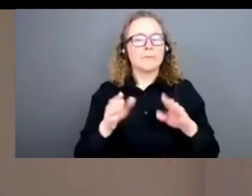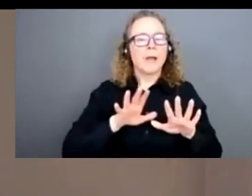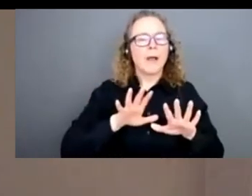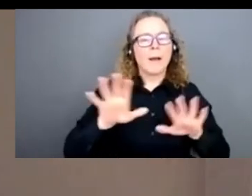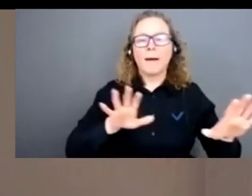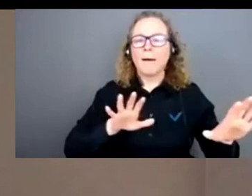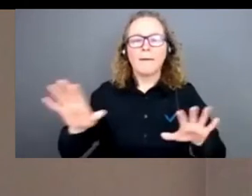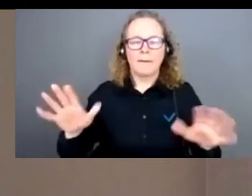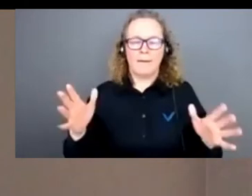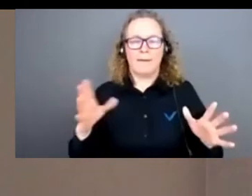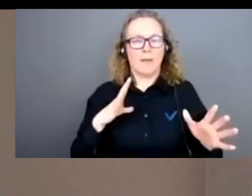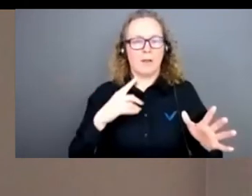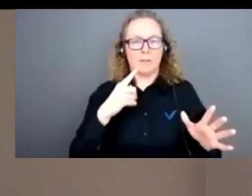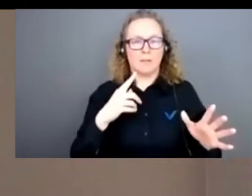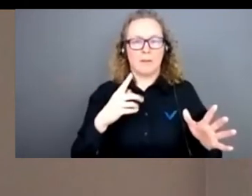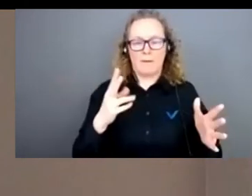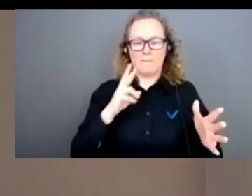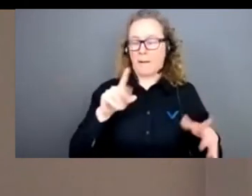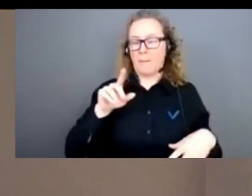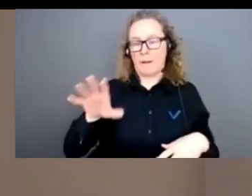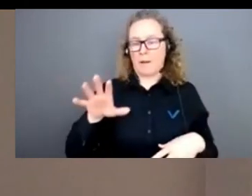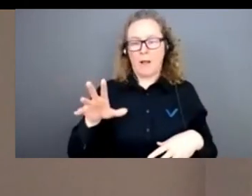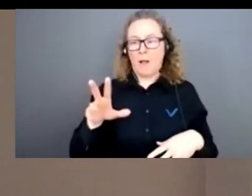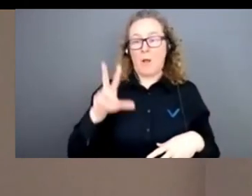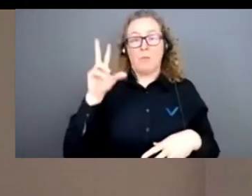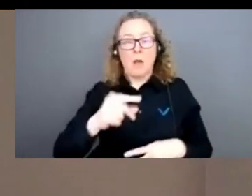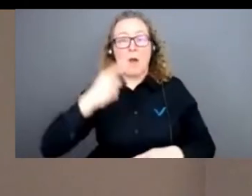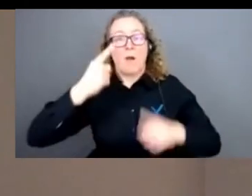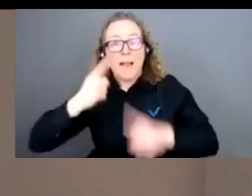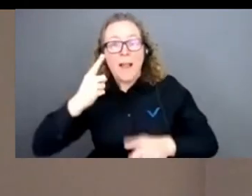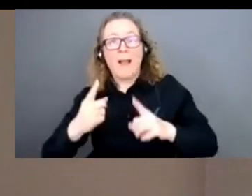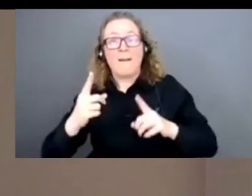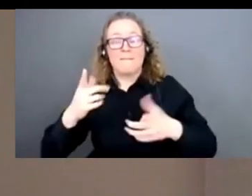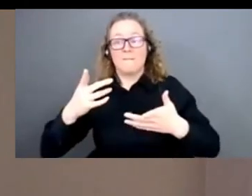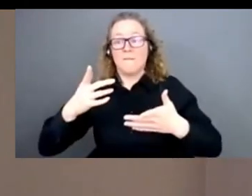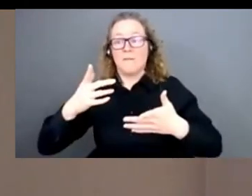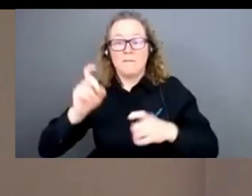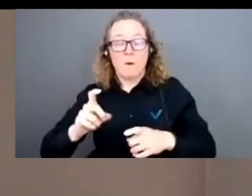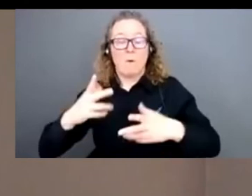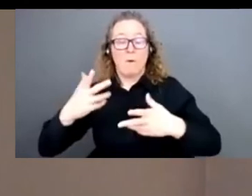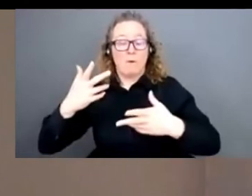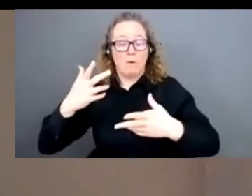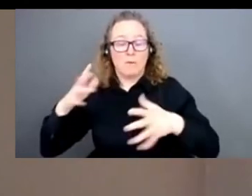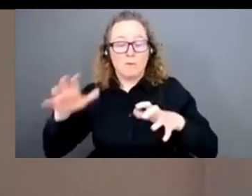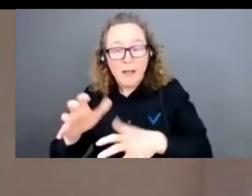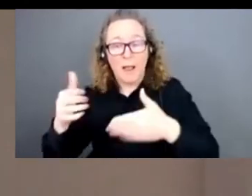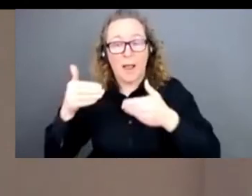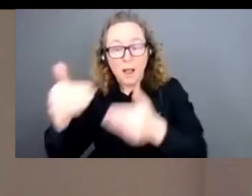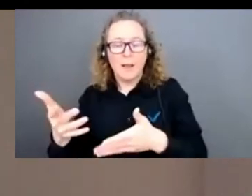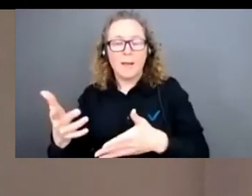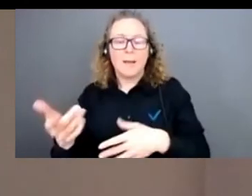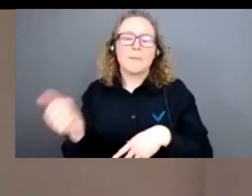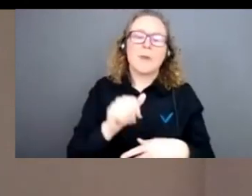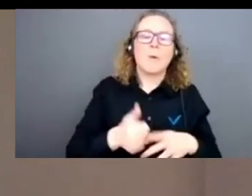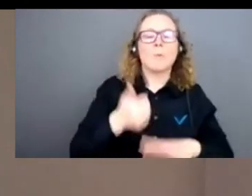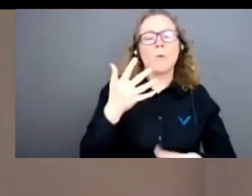vont dire que c'est absolument catastrophique et c'est ne rien comprendre à la cause animale que de croire que le capitalisme peut aider même un tantinet à libérer